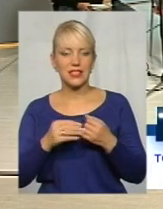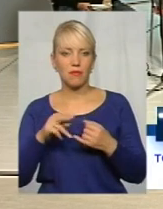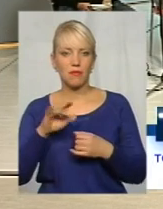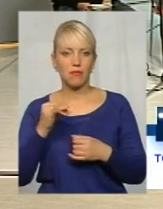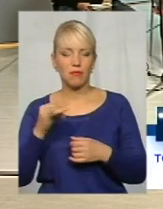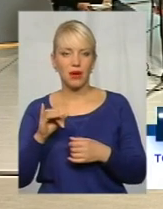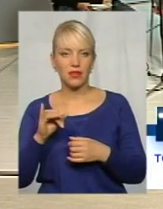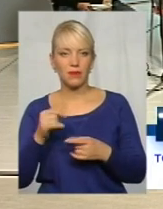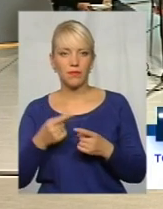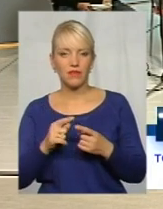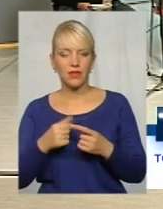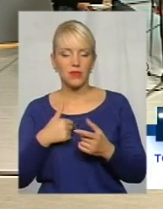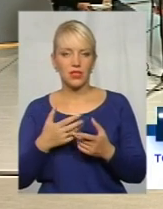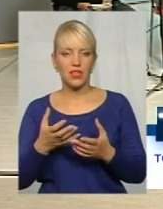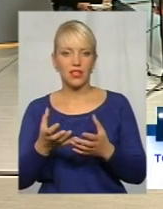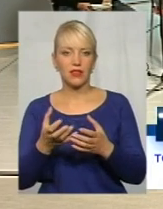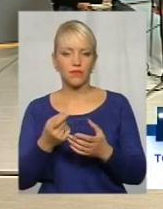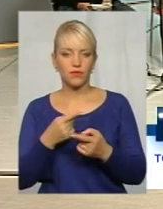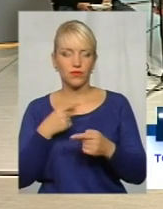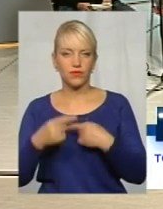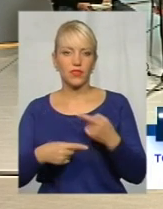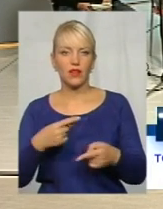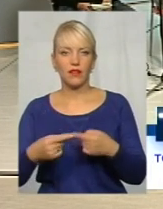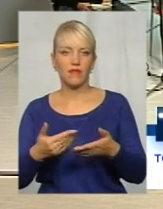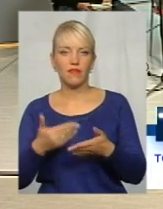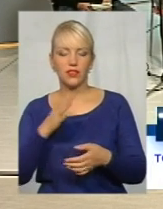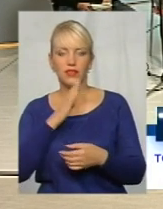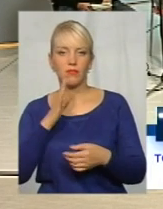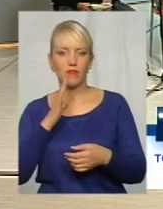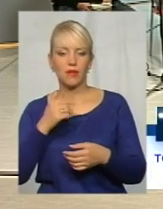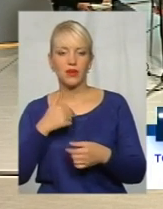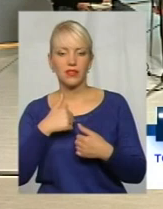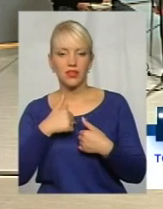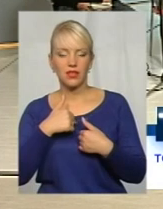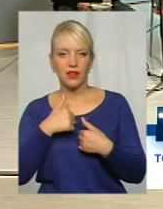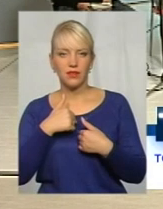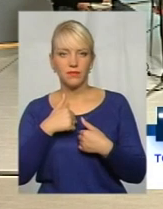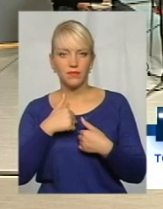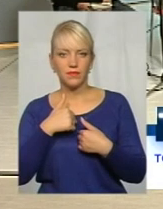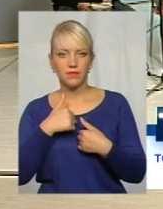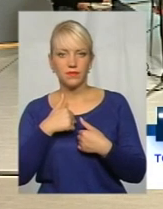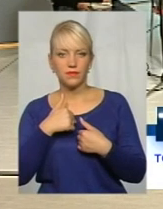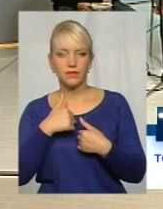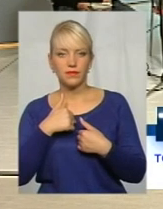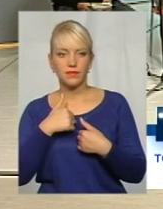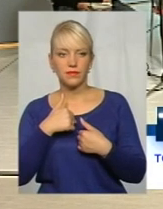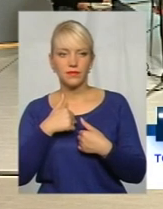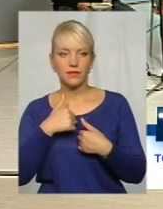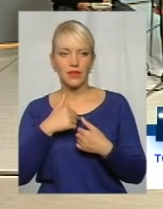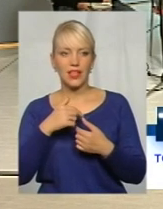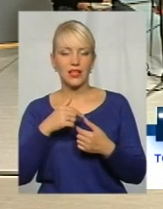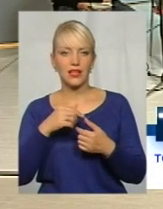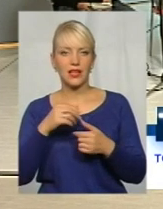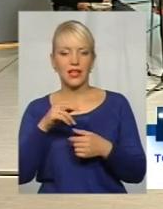він достається від мами. І я по свій причині не оформила державний кадастровий